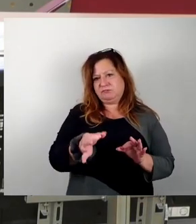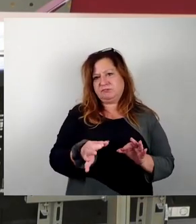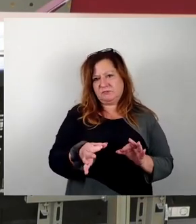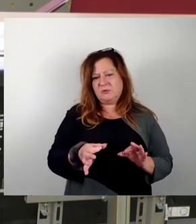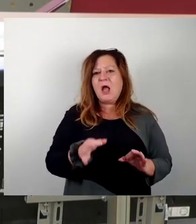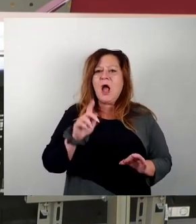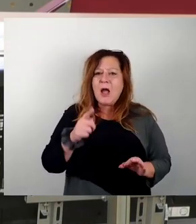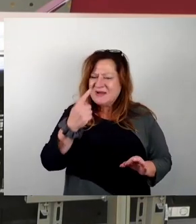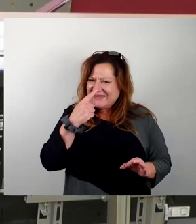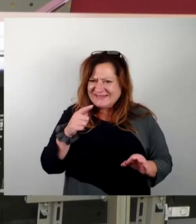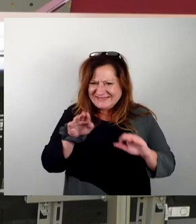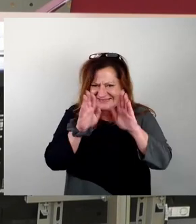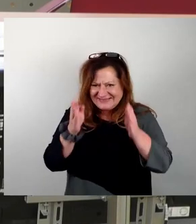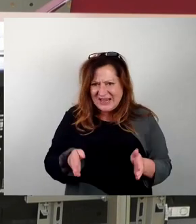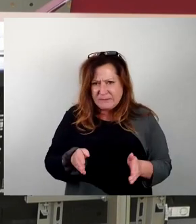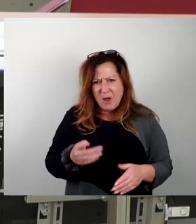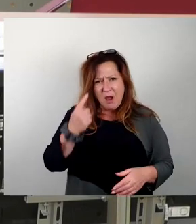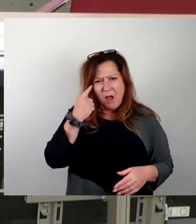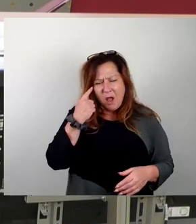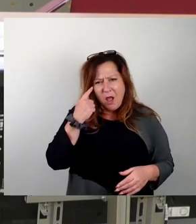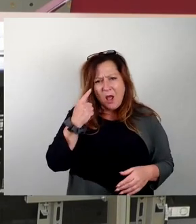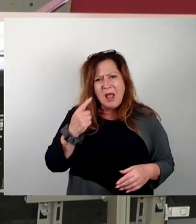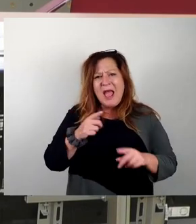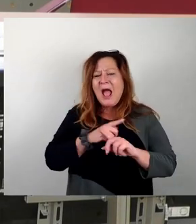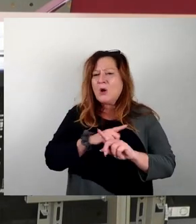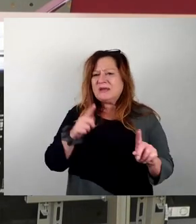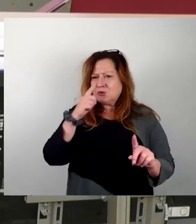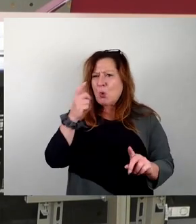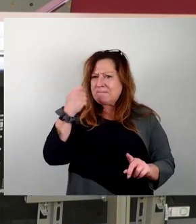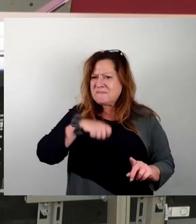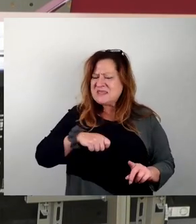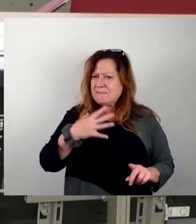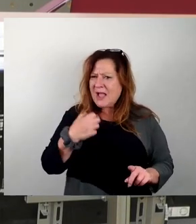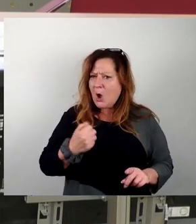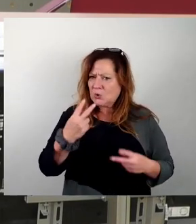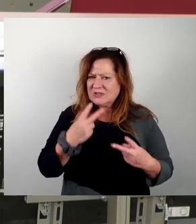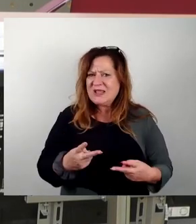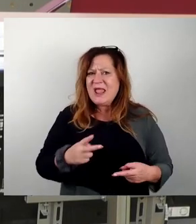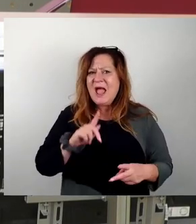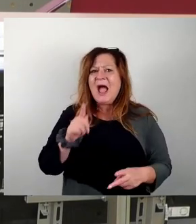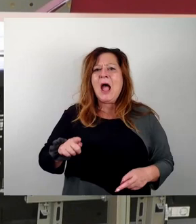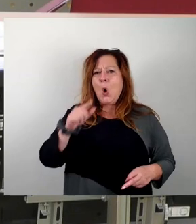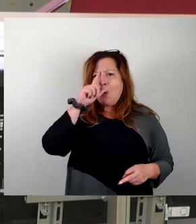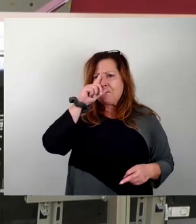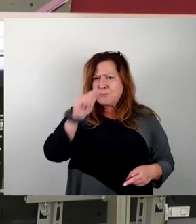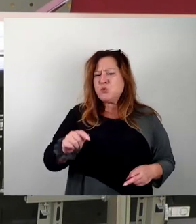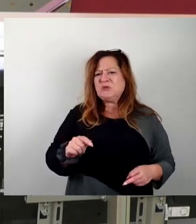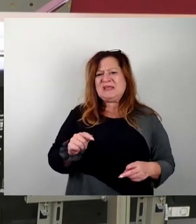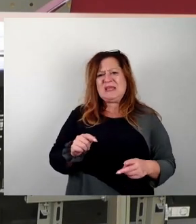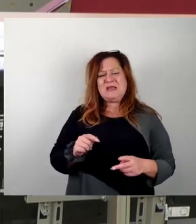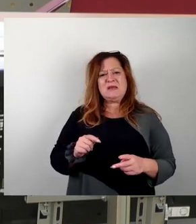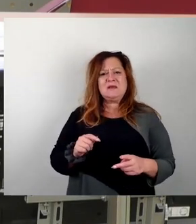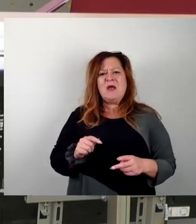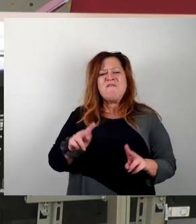dieses Denkmal denke, nicht nur, wenn ich da diesen Missbrauch sehe, den also heute sogar Putin-Jünger und ähnliches Gesachse dort mit diesem